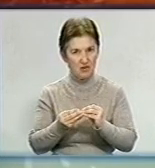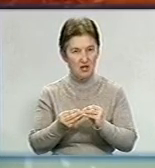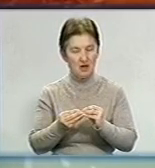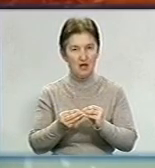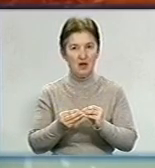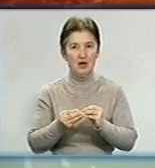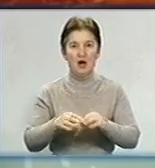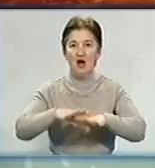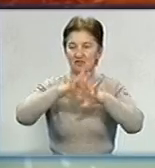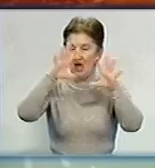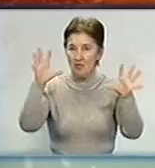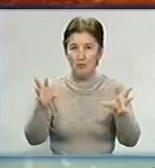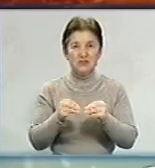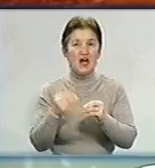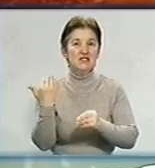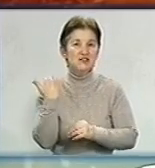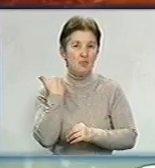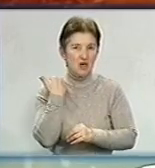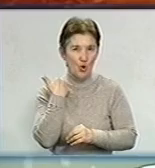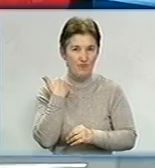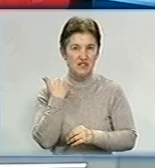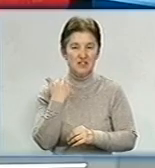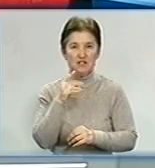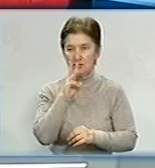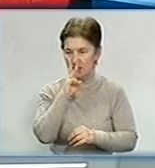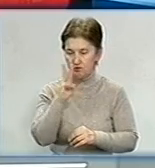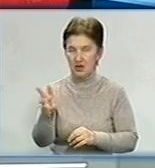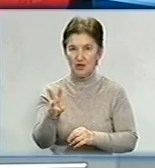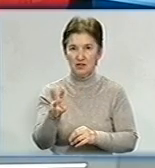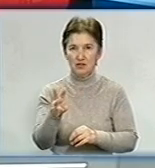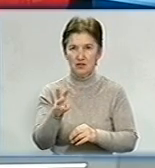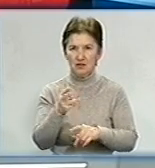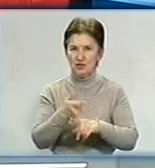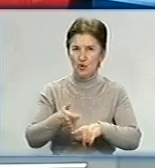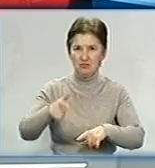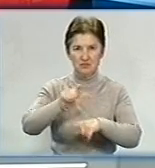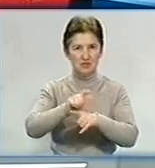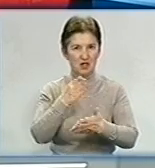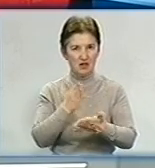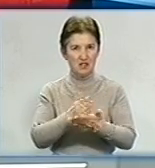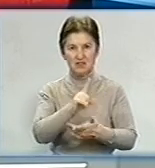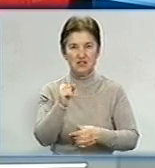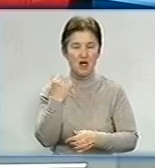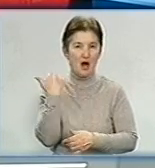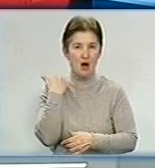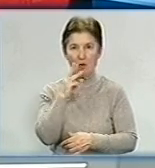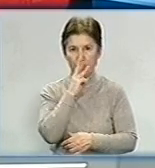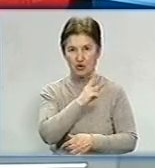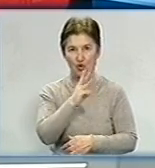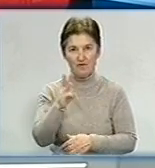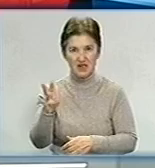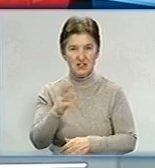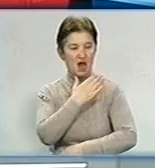загальному обсягі заборгованості заробітної плати домінуючою складовою є саме заборгованості на підприємствах